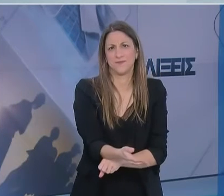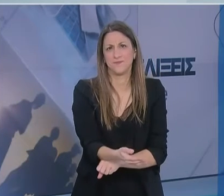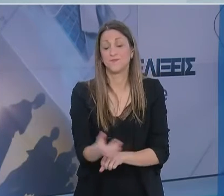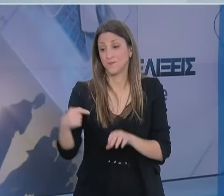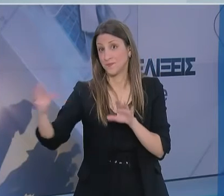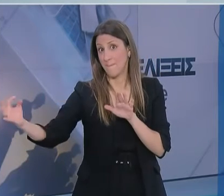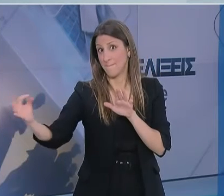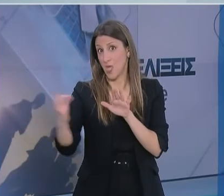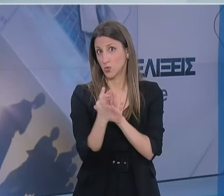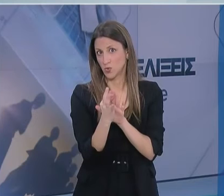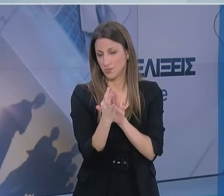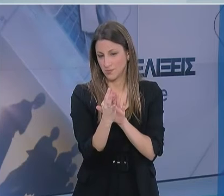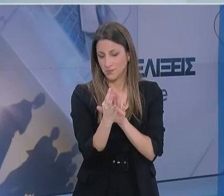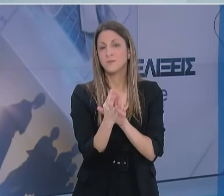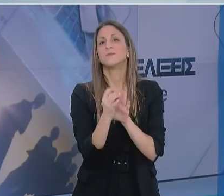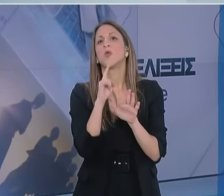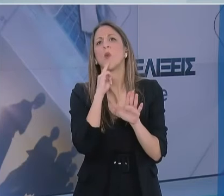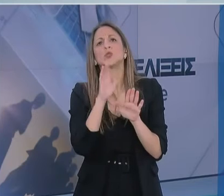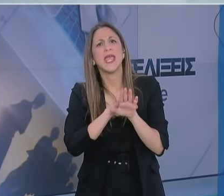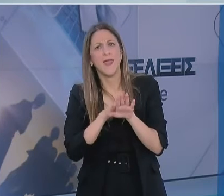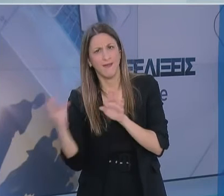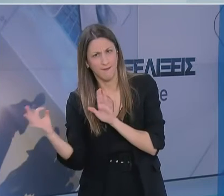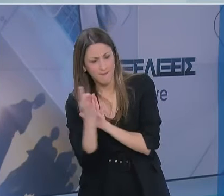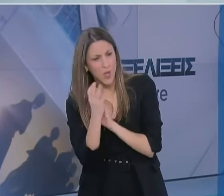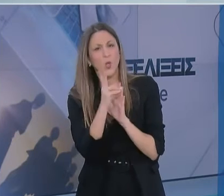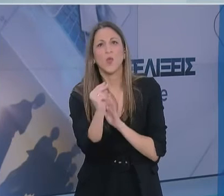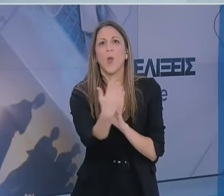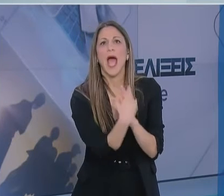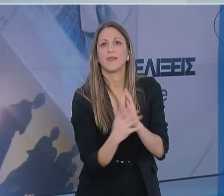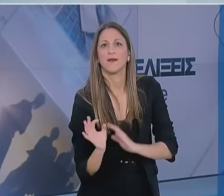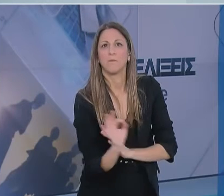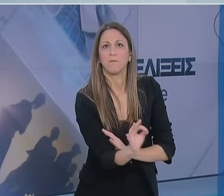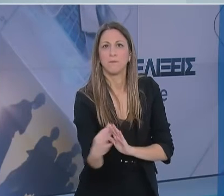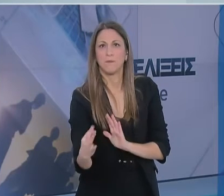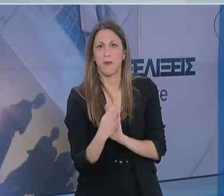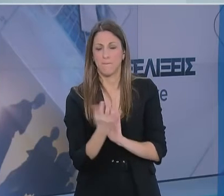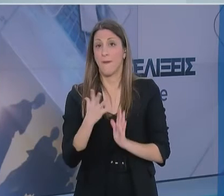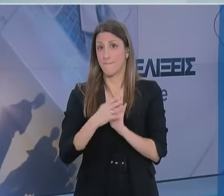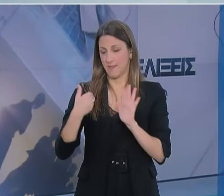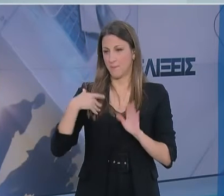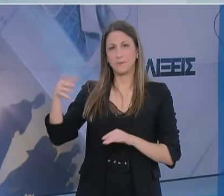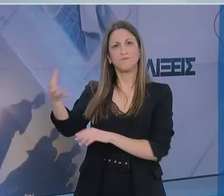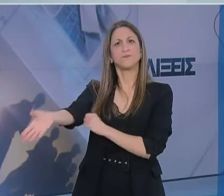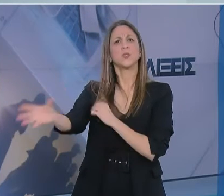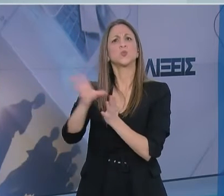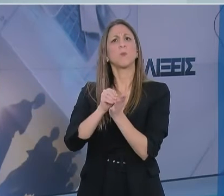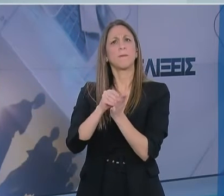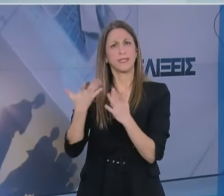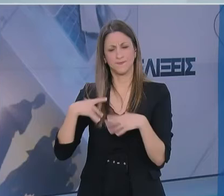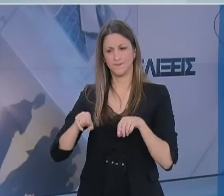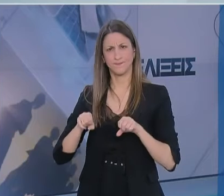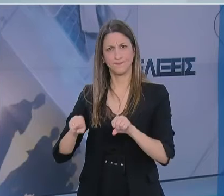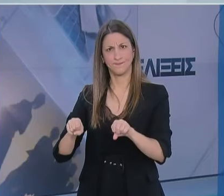επιμολύνει τα γάντια με τον ίδιο τρόπο που επιμολύνει τα χέρια. Για παράδειγμα, θα αγγίξετε μια μολυσμένη χειρολαβή σε ένα σούπερ μάρκετ.